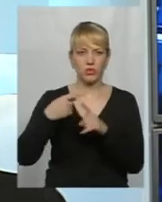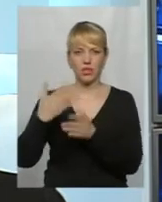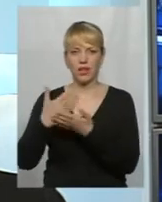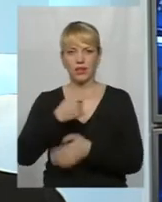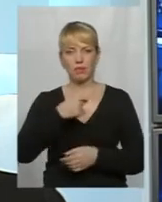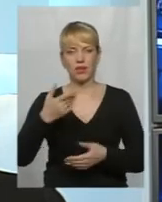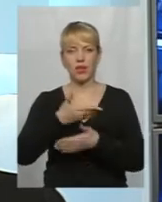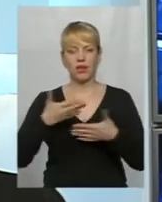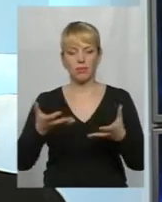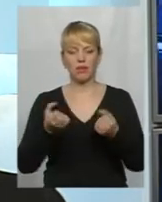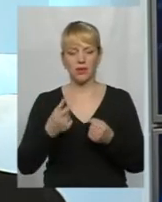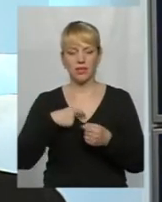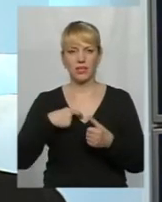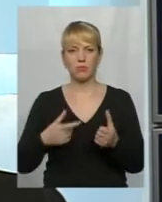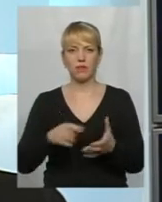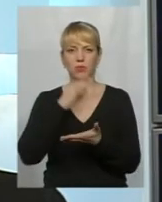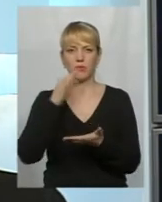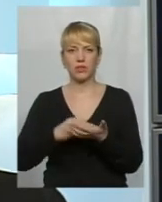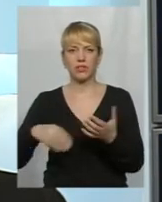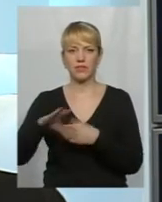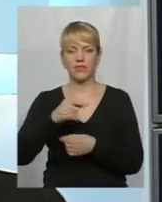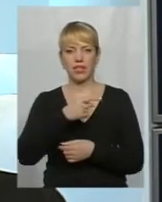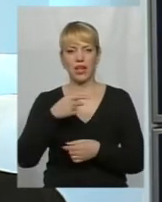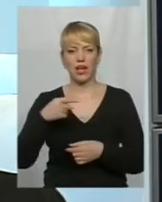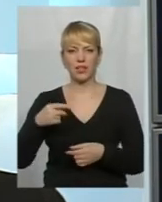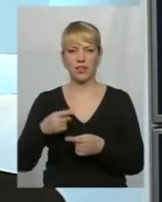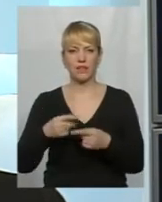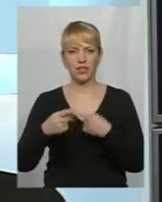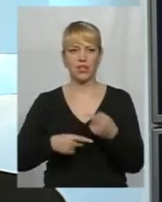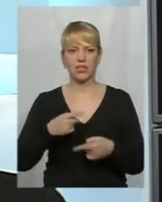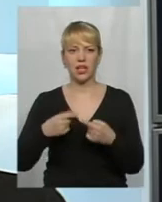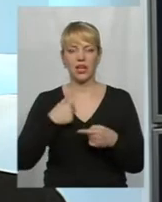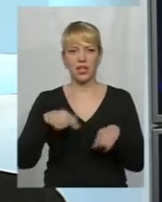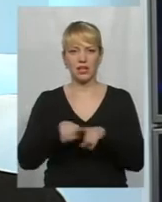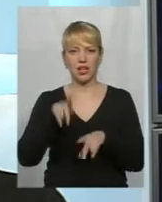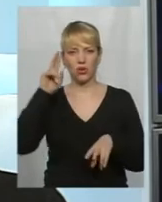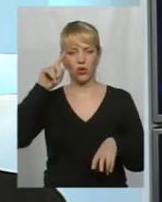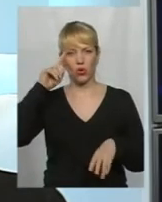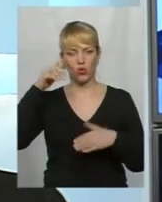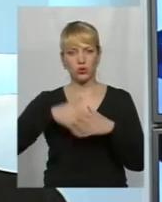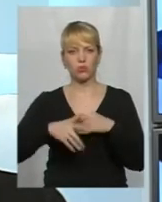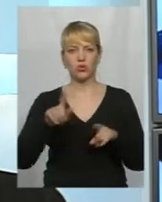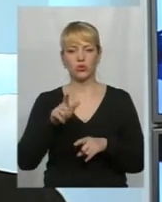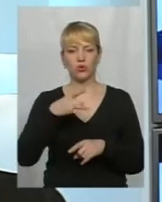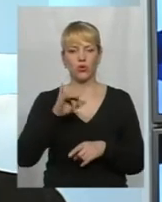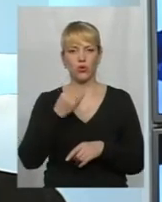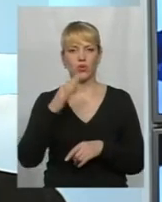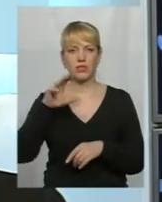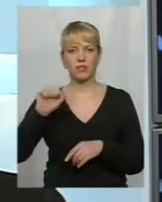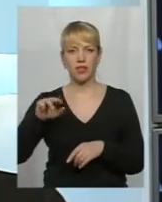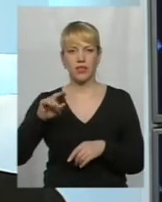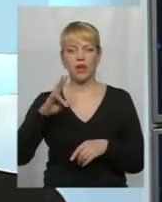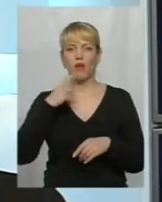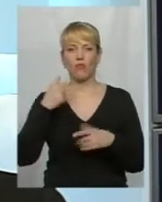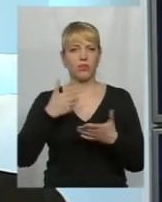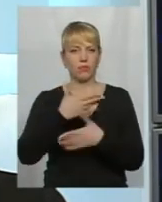беремо на себе відповідальність за всі негативні наслідки. Отже, я так розумію, Володимир Гройсман стверджує, що ми нічого не